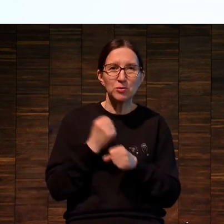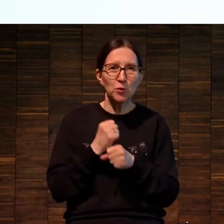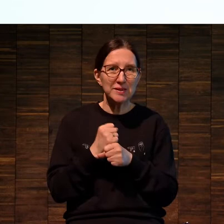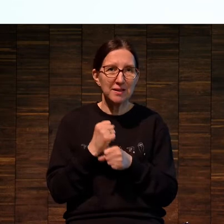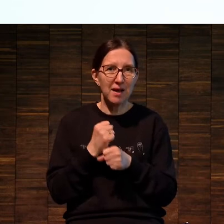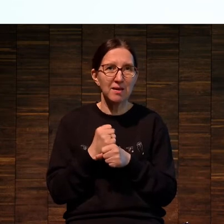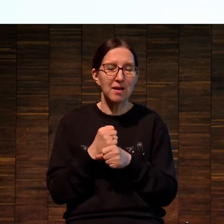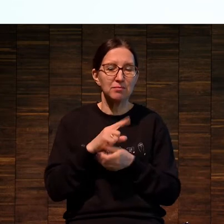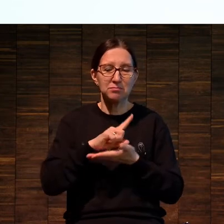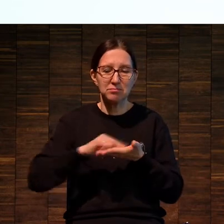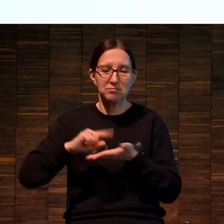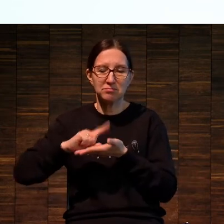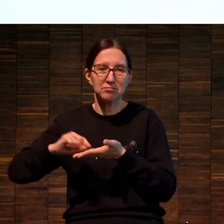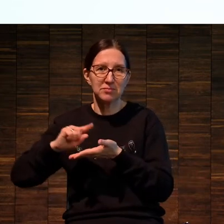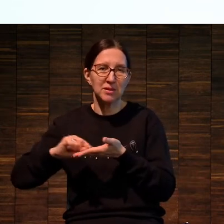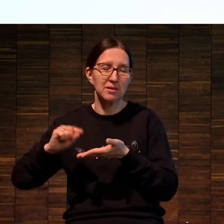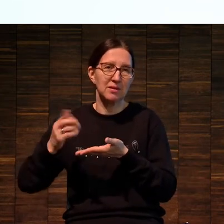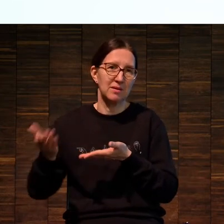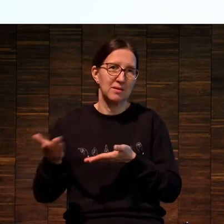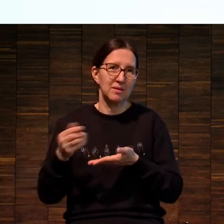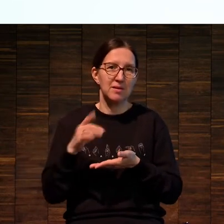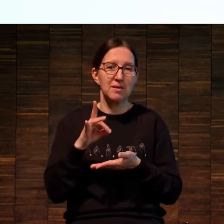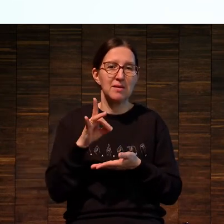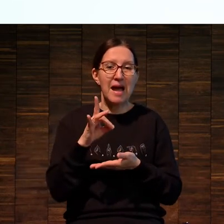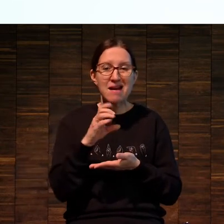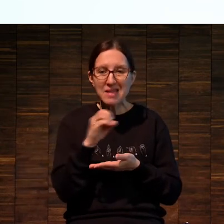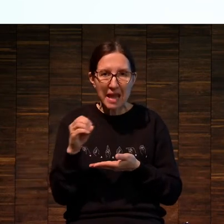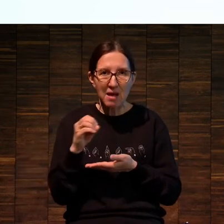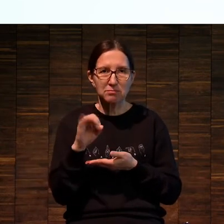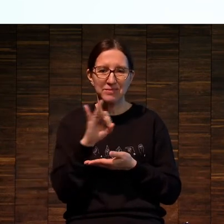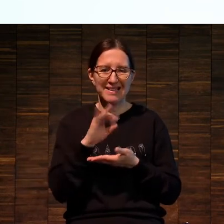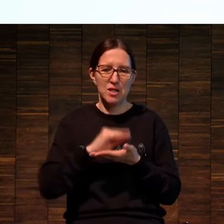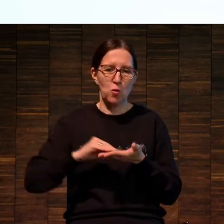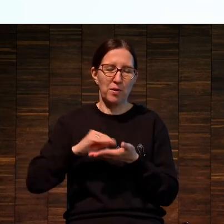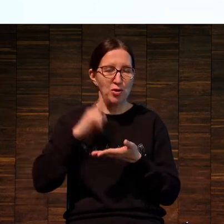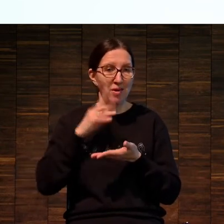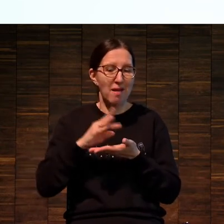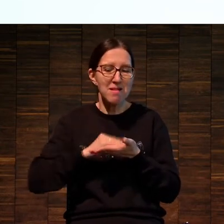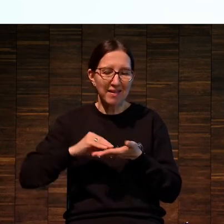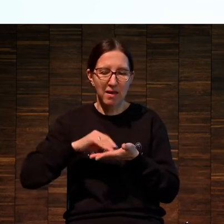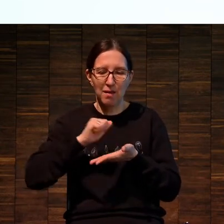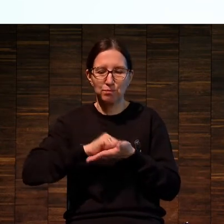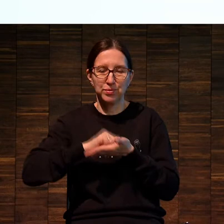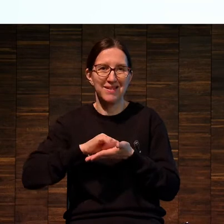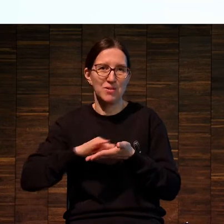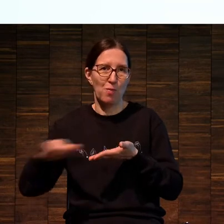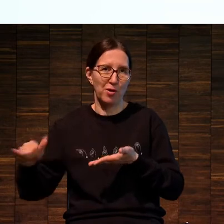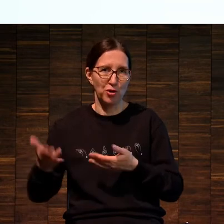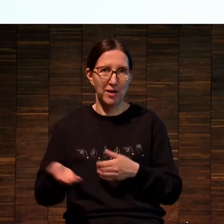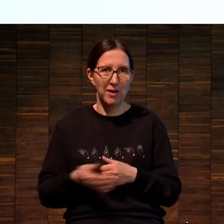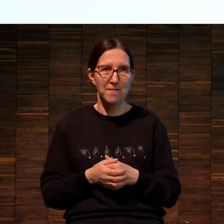реизображений. Это тоже